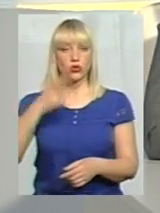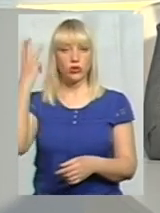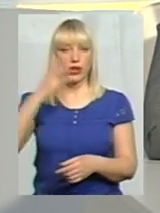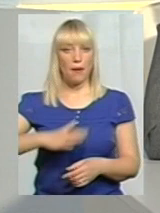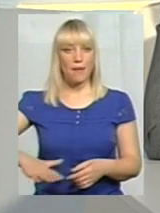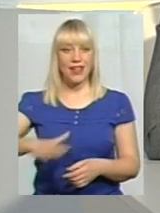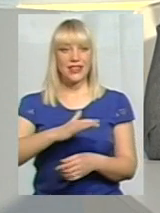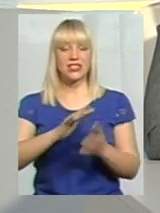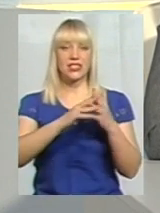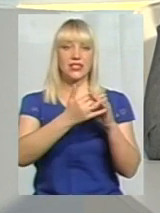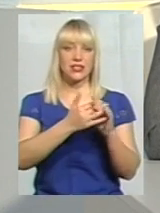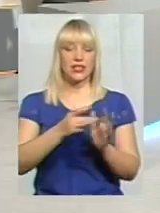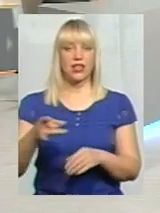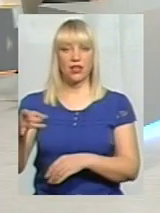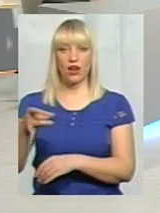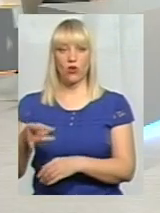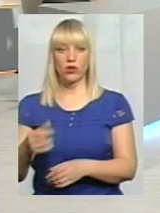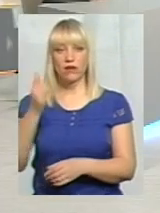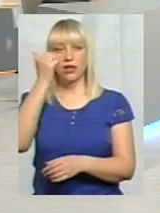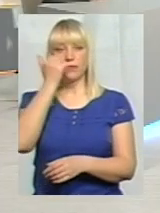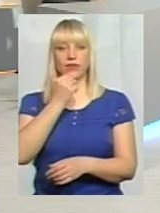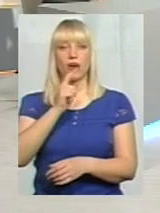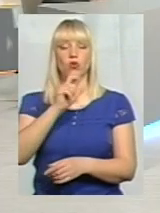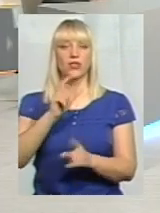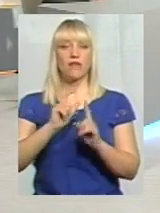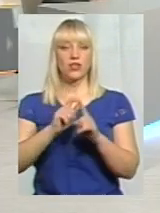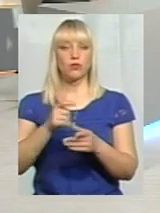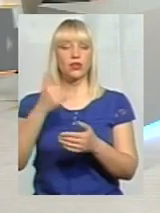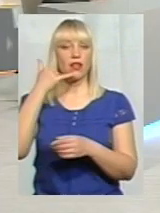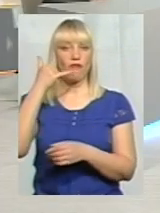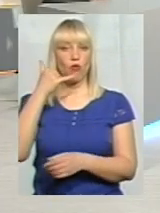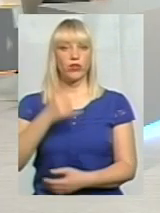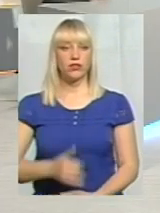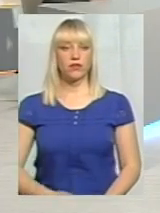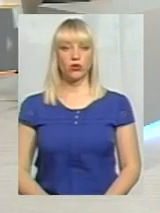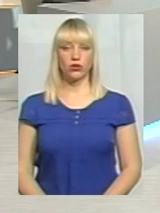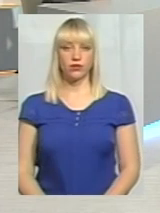із сіл і районів. Дякую за відповідь. І ми маємо телефонний дзвінок.